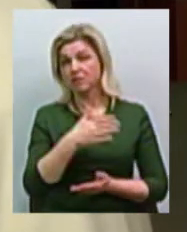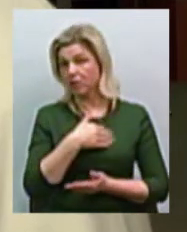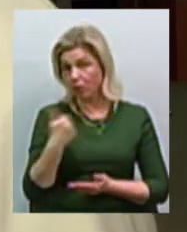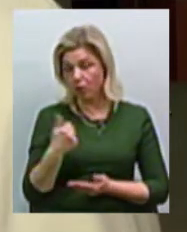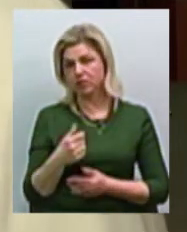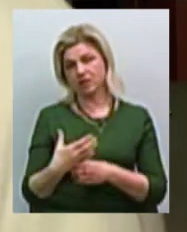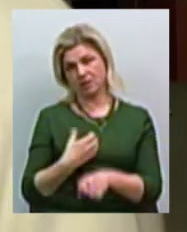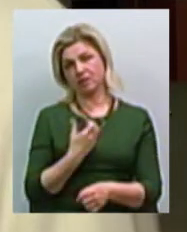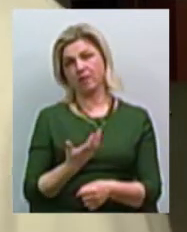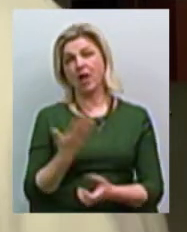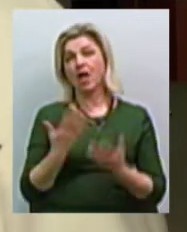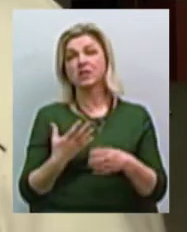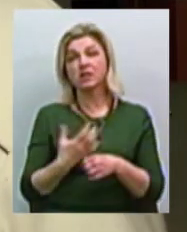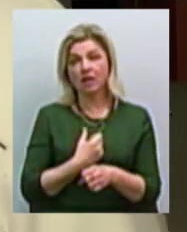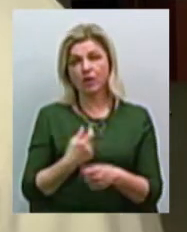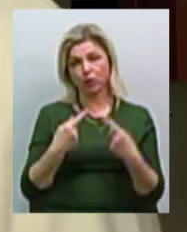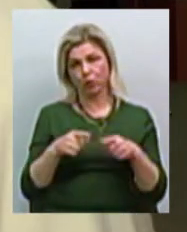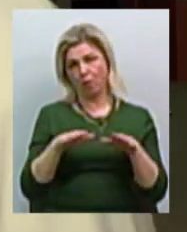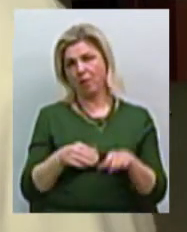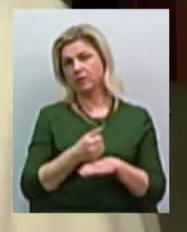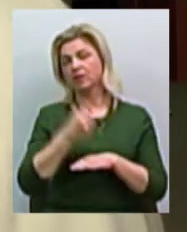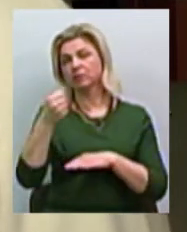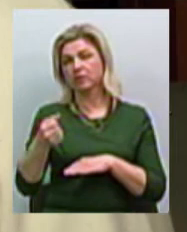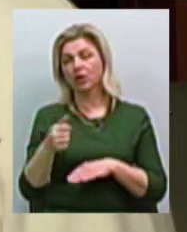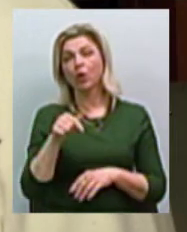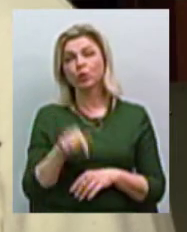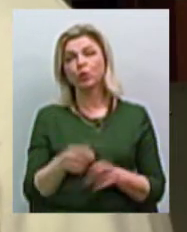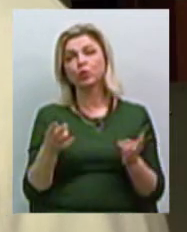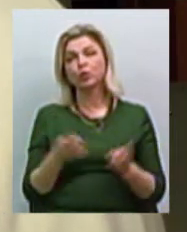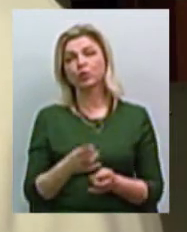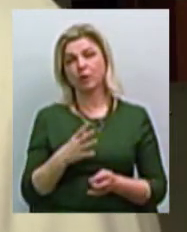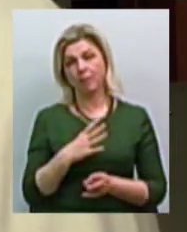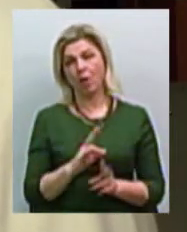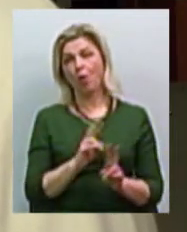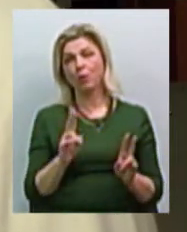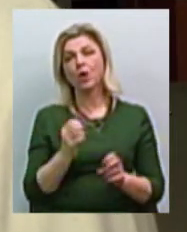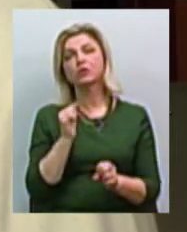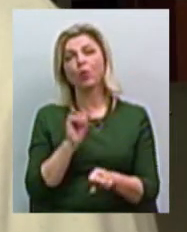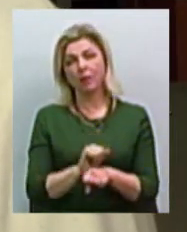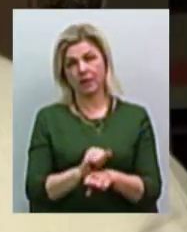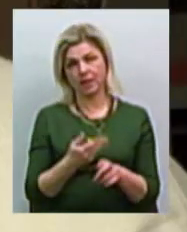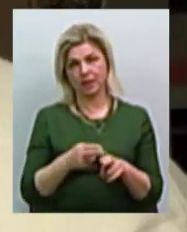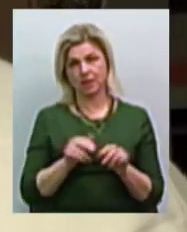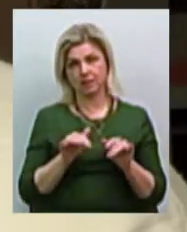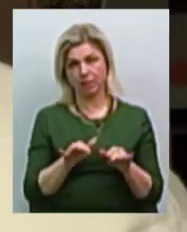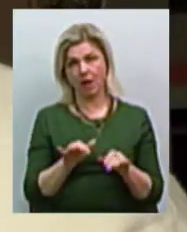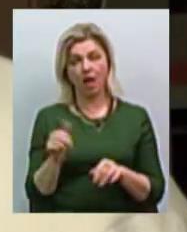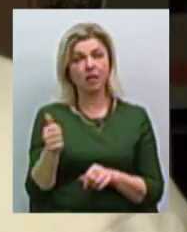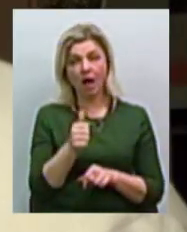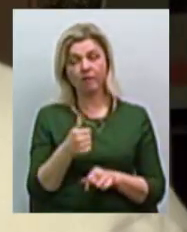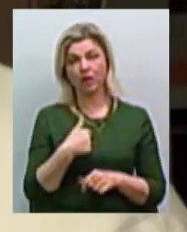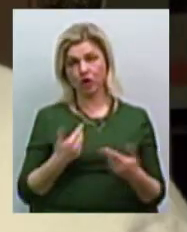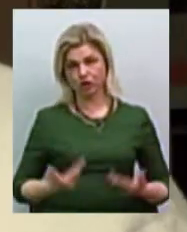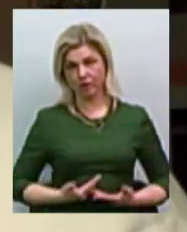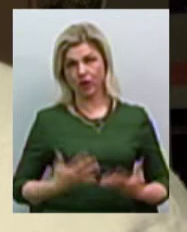Чи не змусили – в інше місце поставили б. Тут треба було комусь зупинити цю справу. Головне, що живий, здоровий. Це